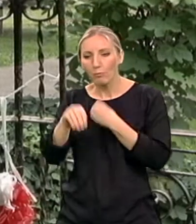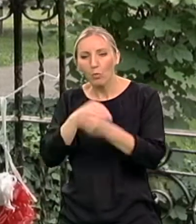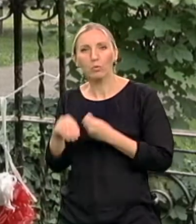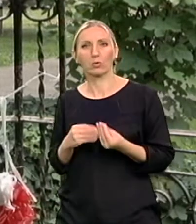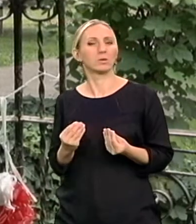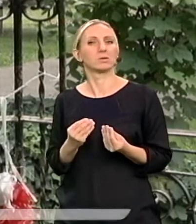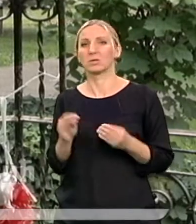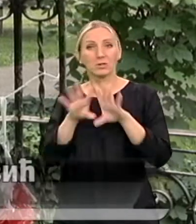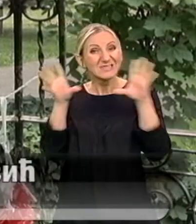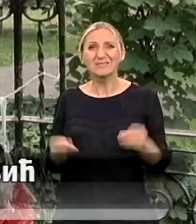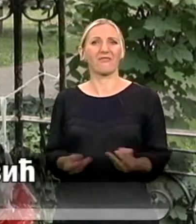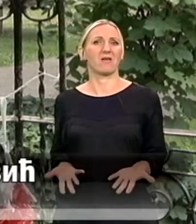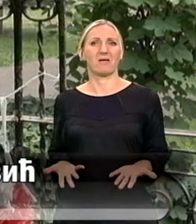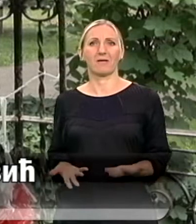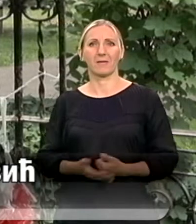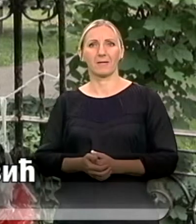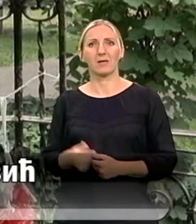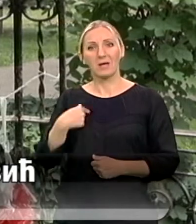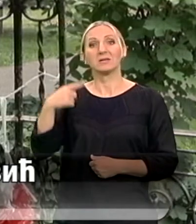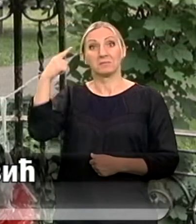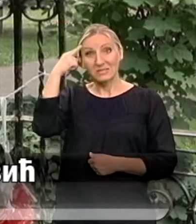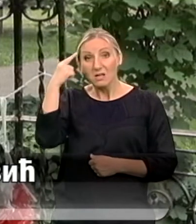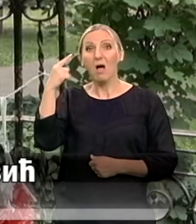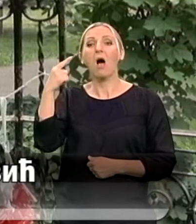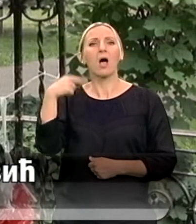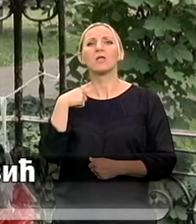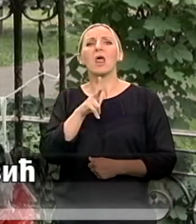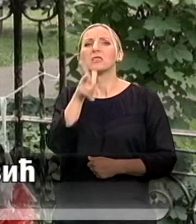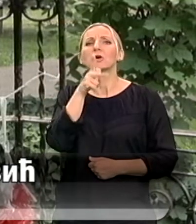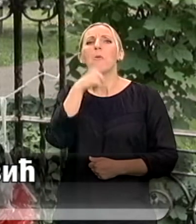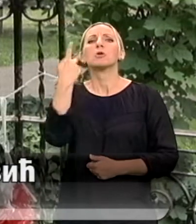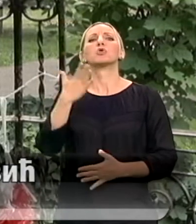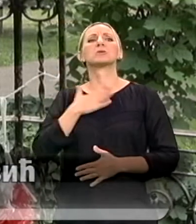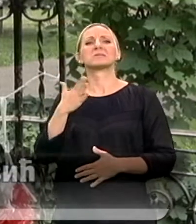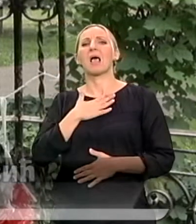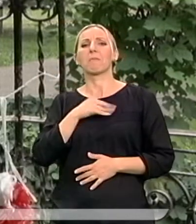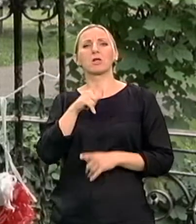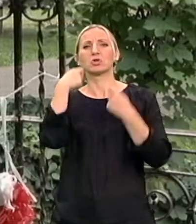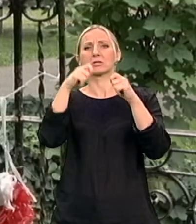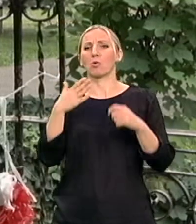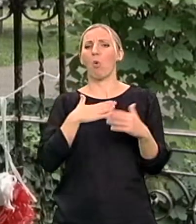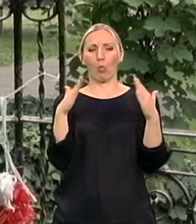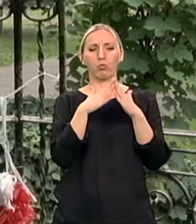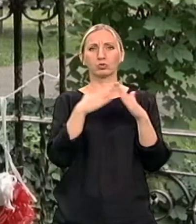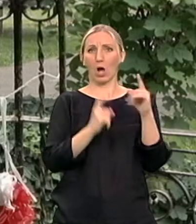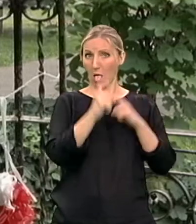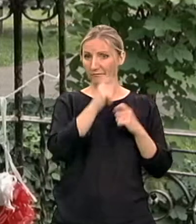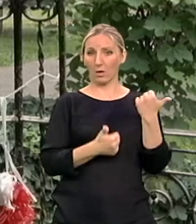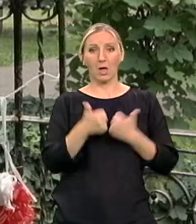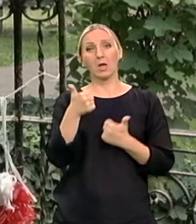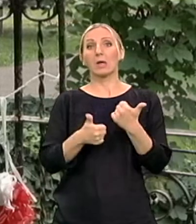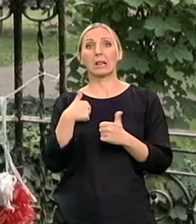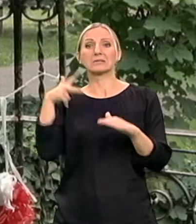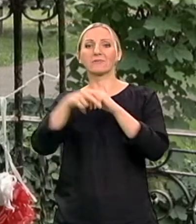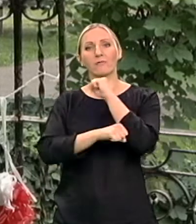sve. I prosto znala sam da to nije nešto što ja tražim lično za sebe. Niko neće izgraditi lift u mojoj kući ili ne znam ja gde.